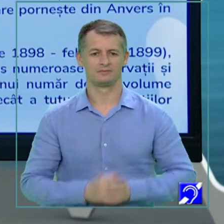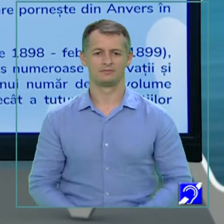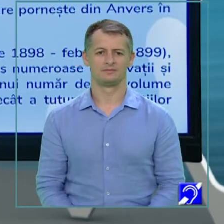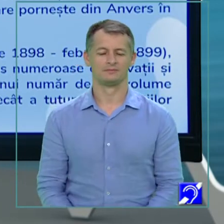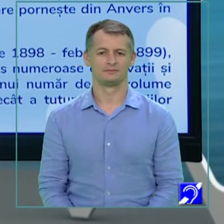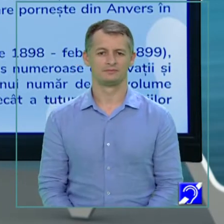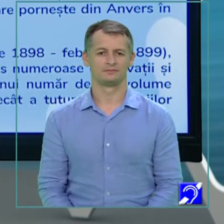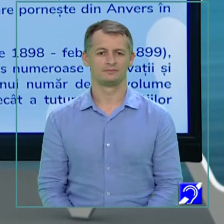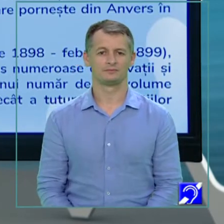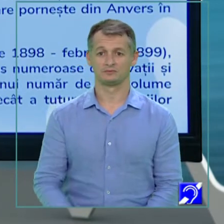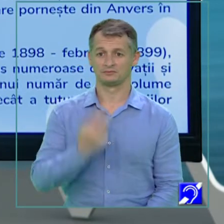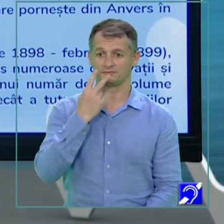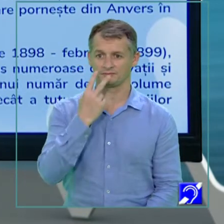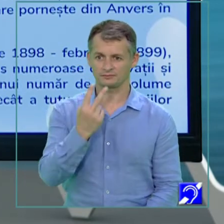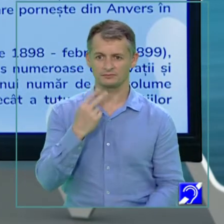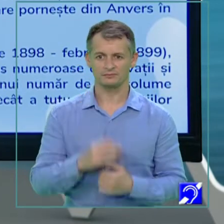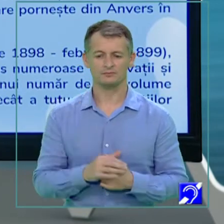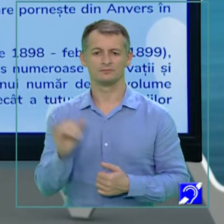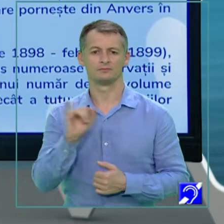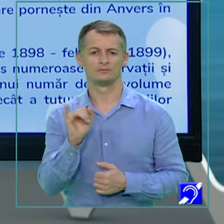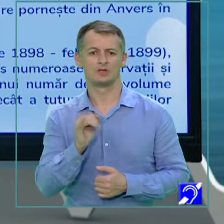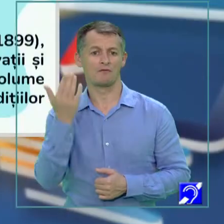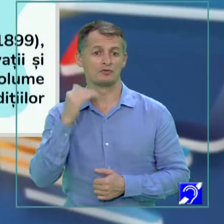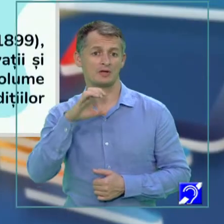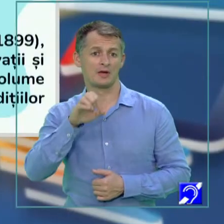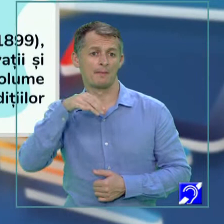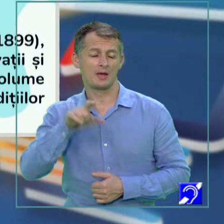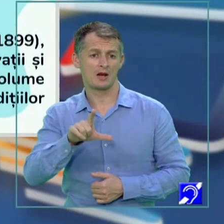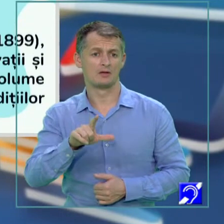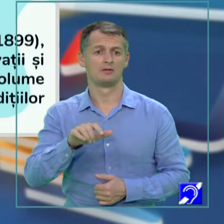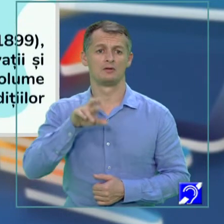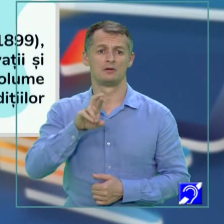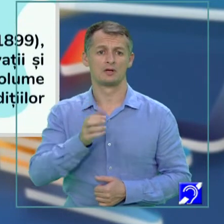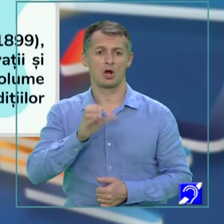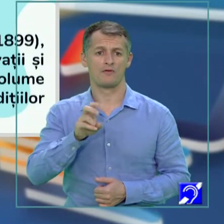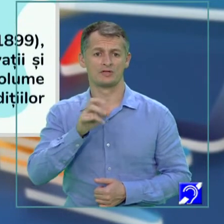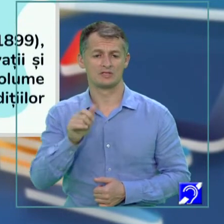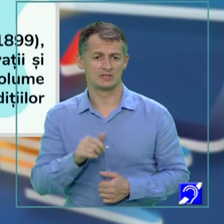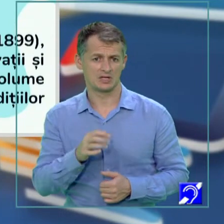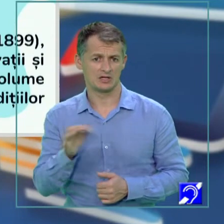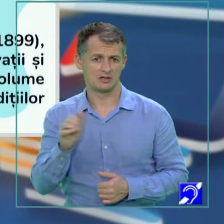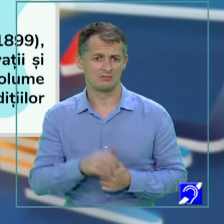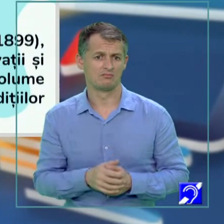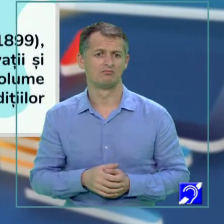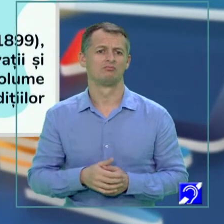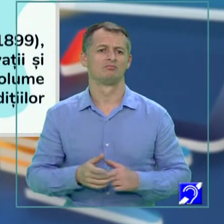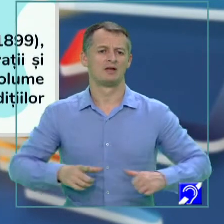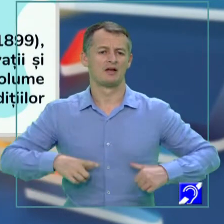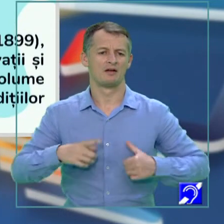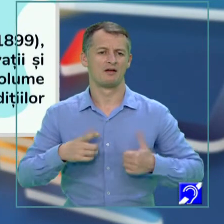Să vedem cine a fost Emil Rakofiță. A trăit între anii 1868 și